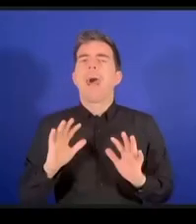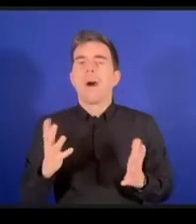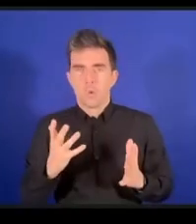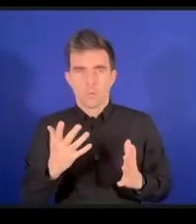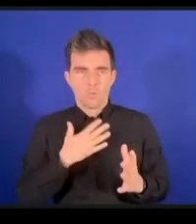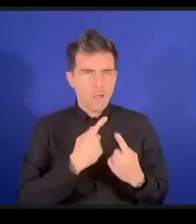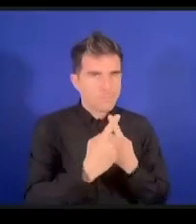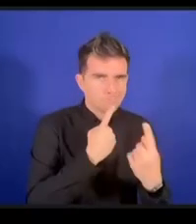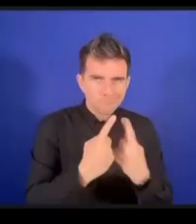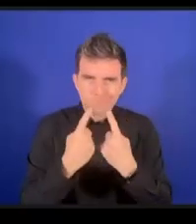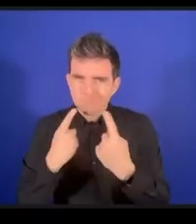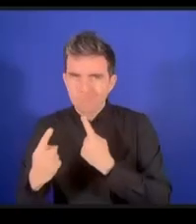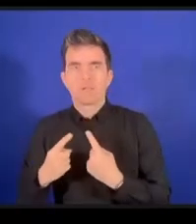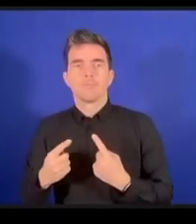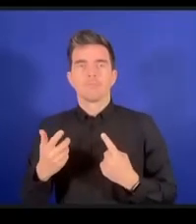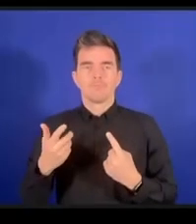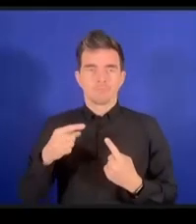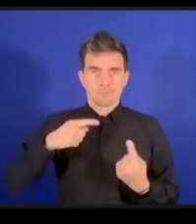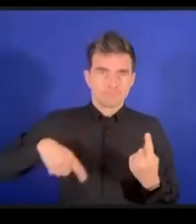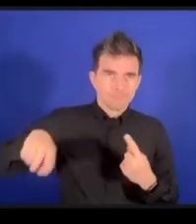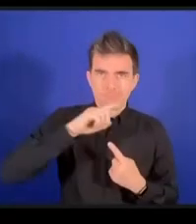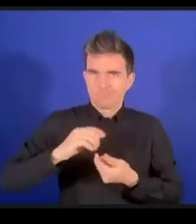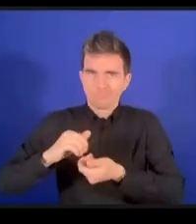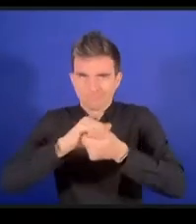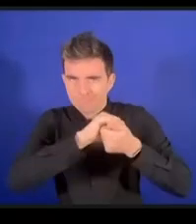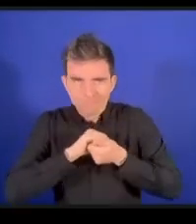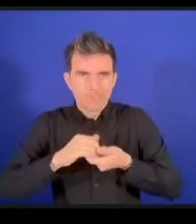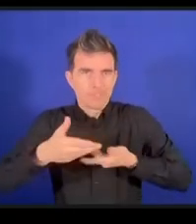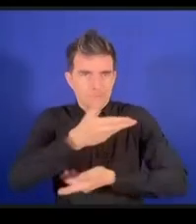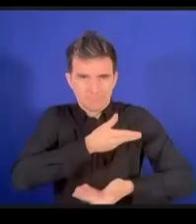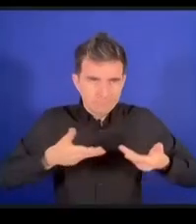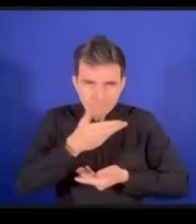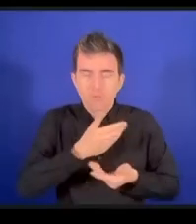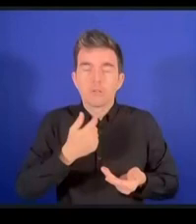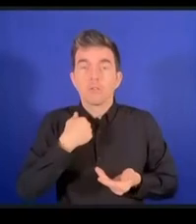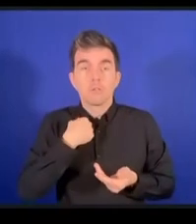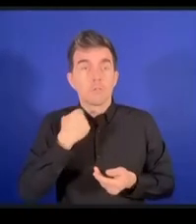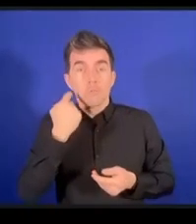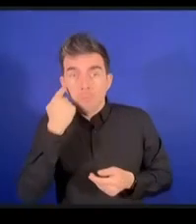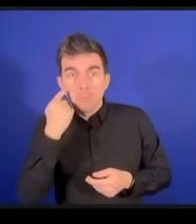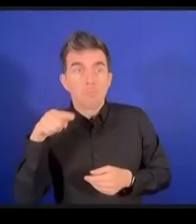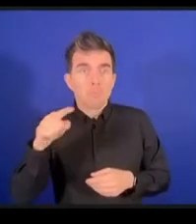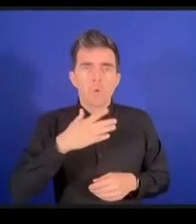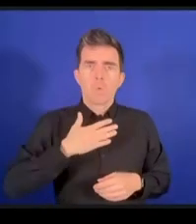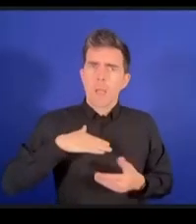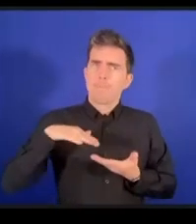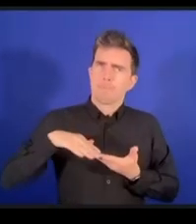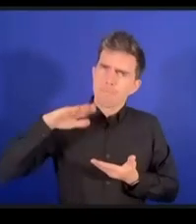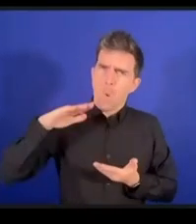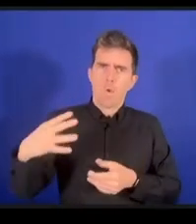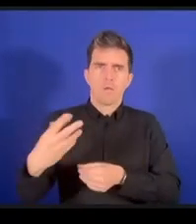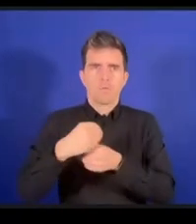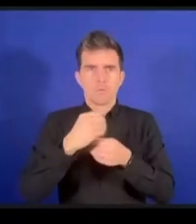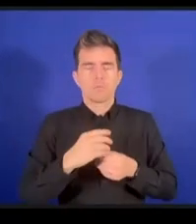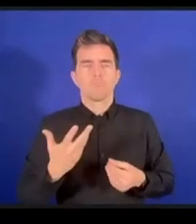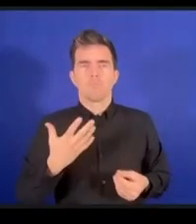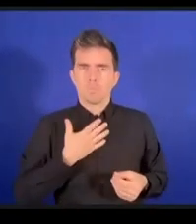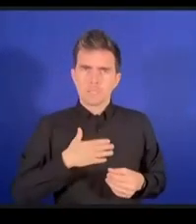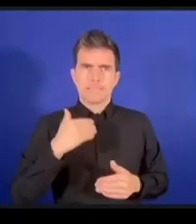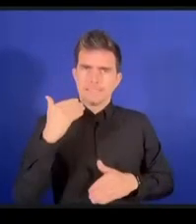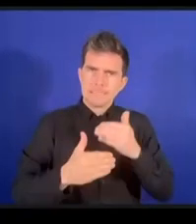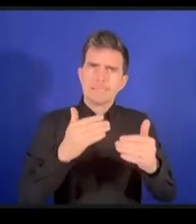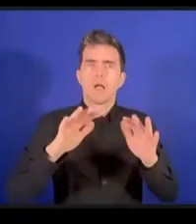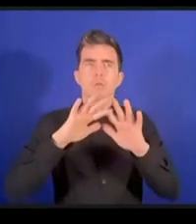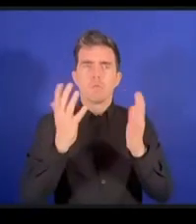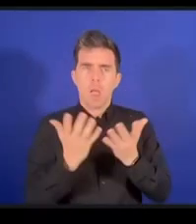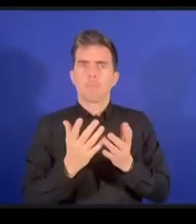っと参加したいグローバルデジタルコンパクトについてもっと話し合いたいということを言っていた人も